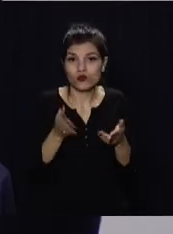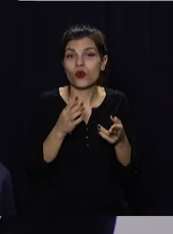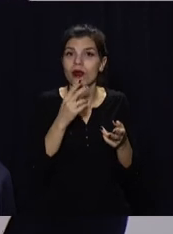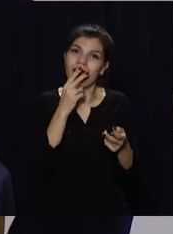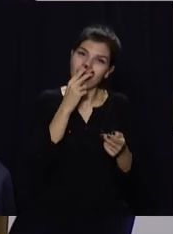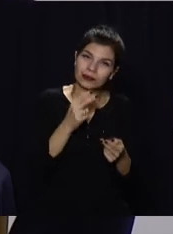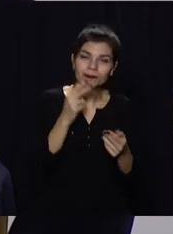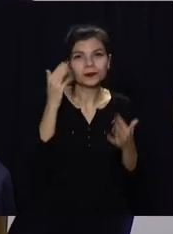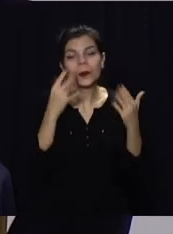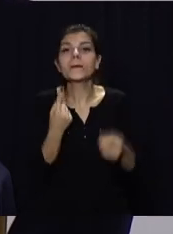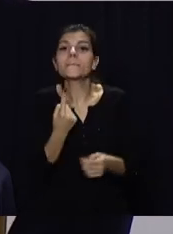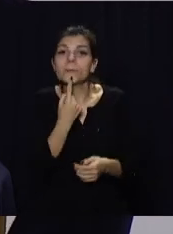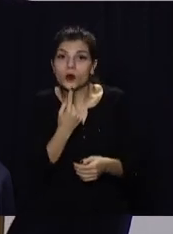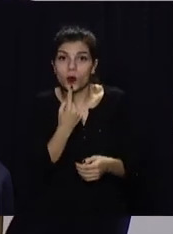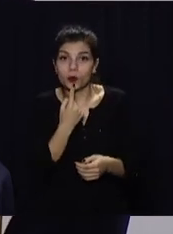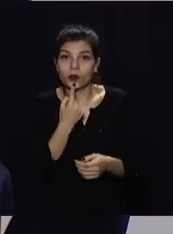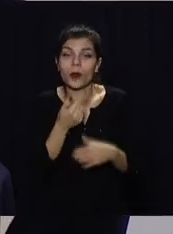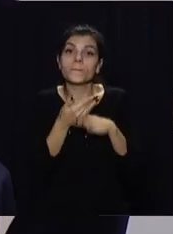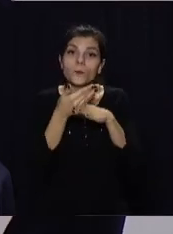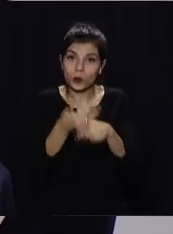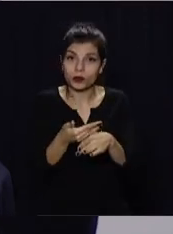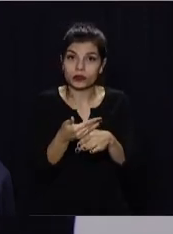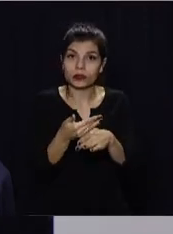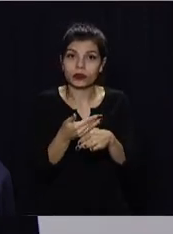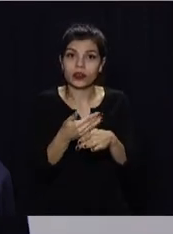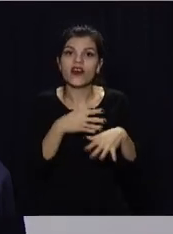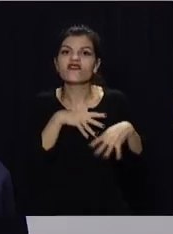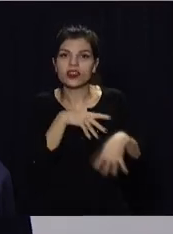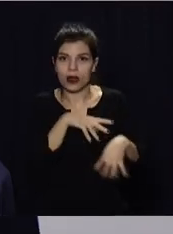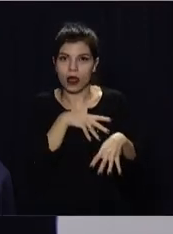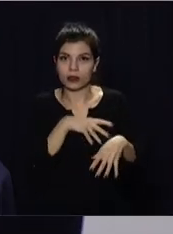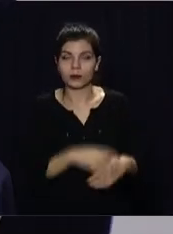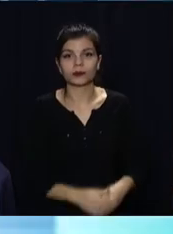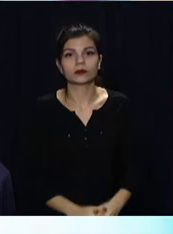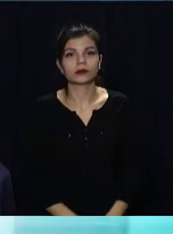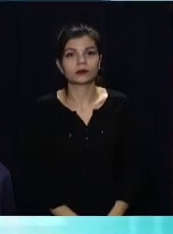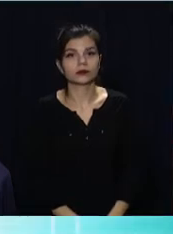розглядати і пробувати допомогти ветеранам.